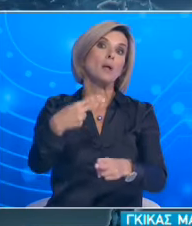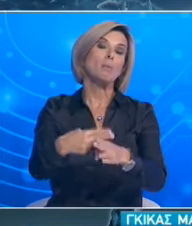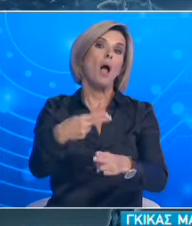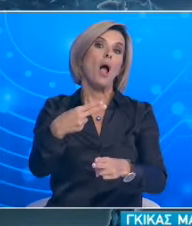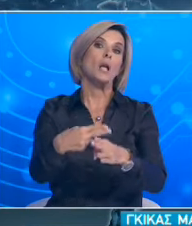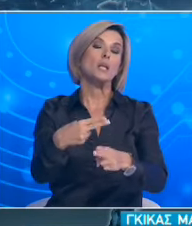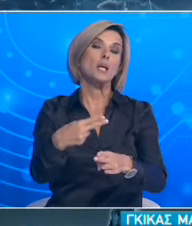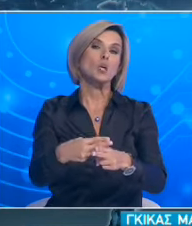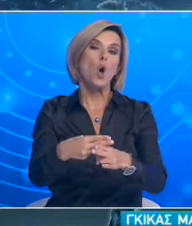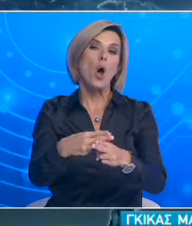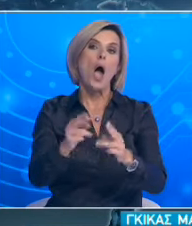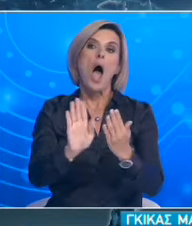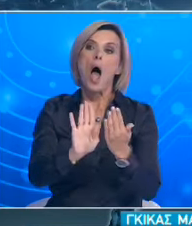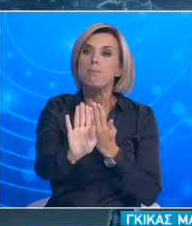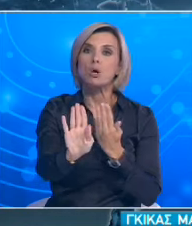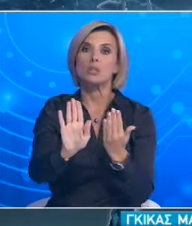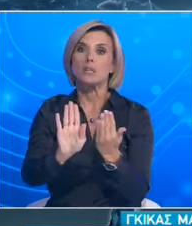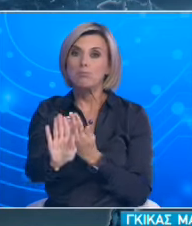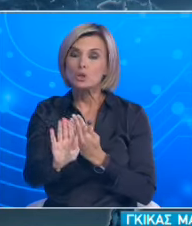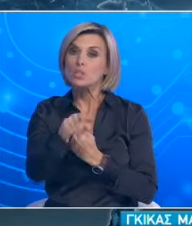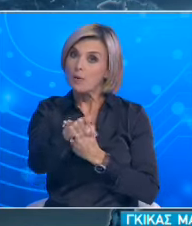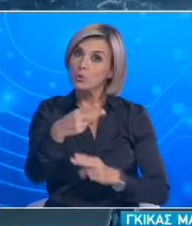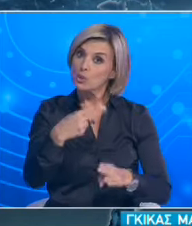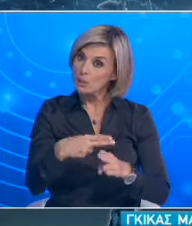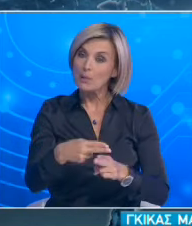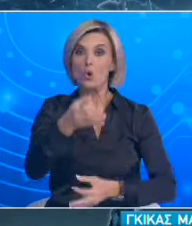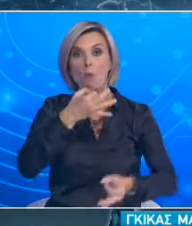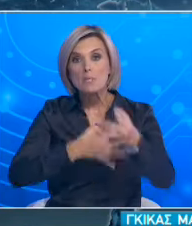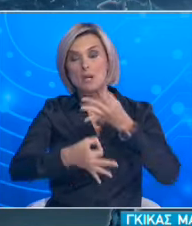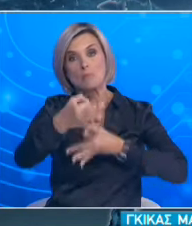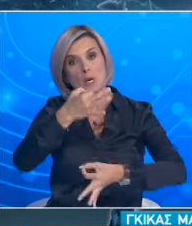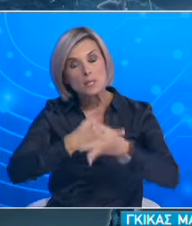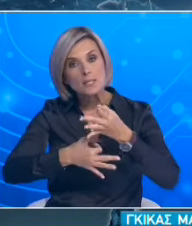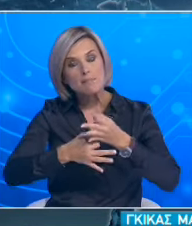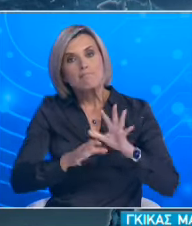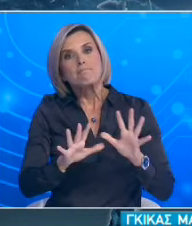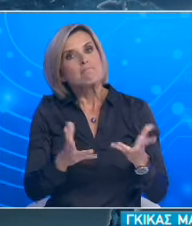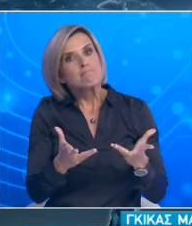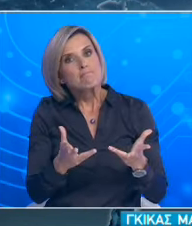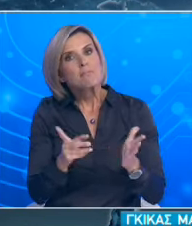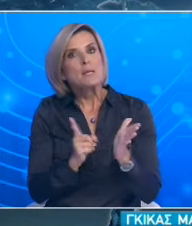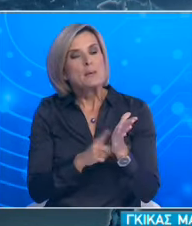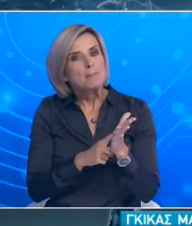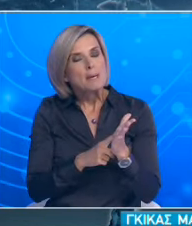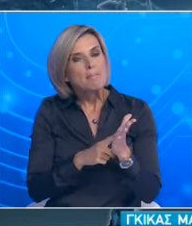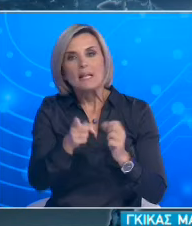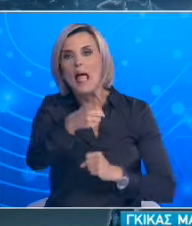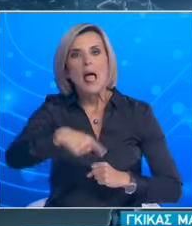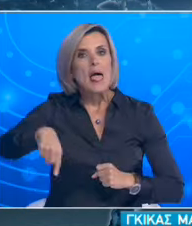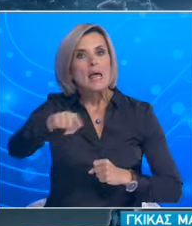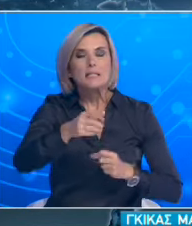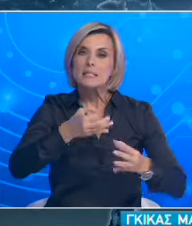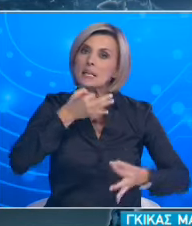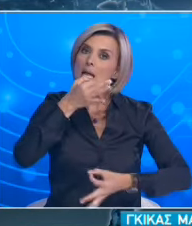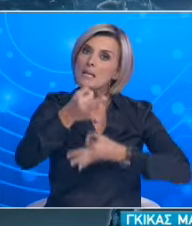μάσκα που είναι συμπληρωματικό μέσο όπως μας λέτε όλον αυτόν τον καιρό. Μήπως θα έπρεπε να υπάρξει κάποια εισήγηση να